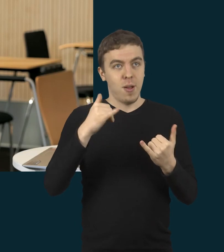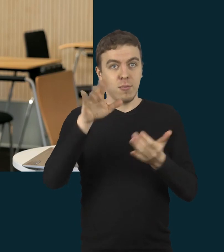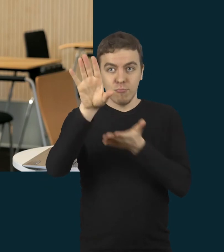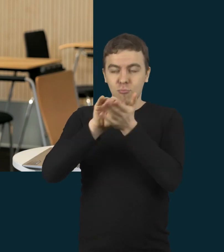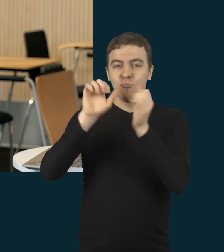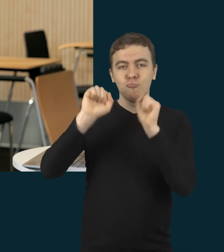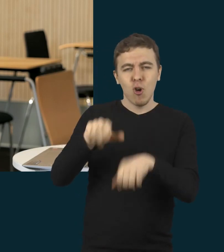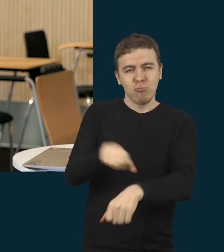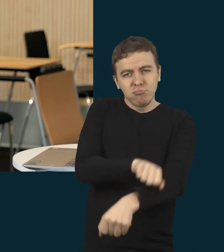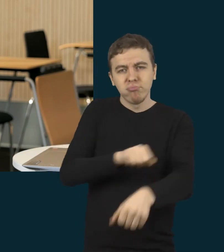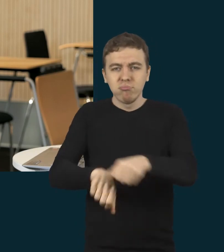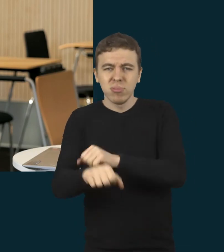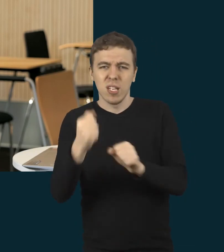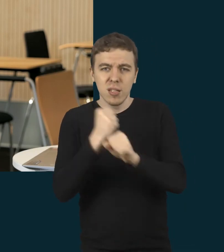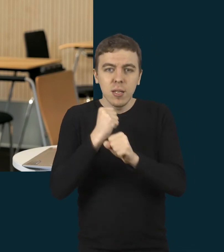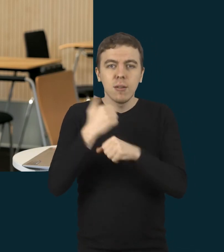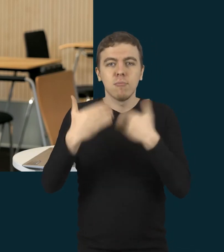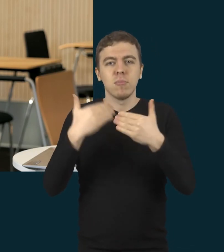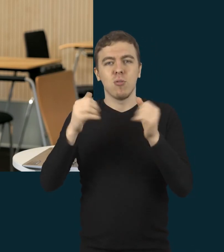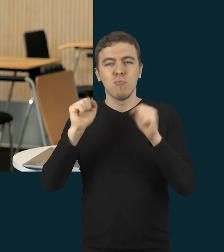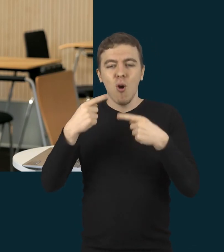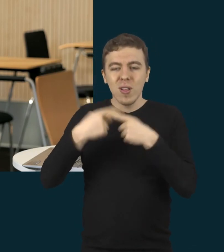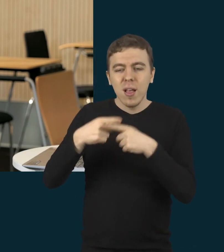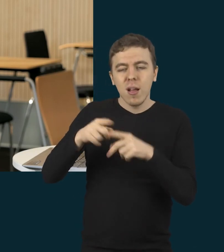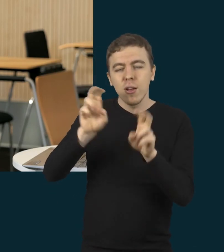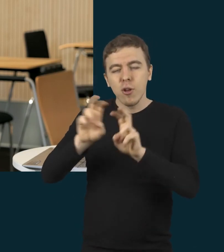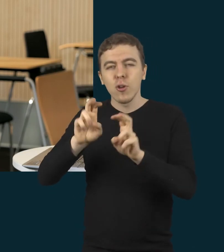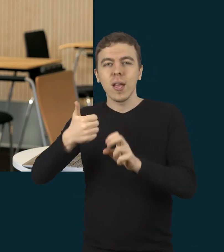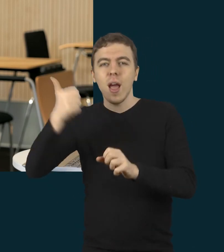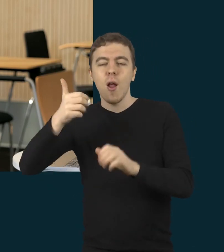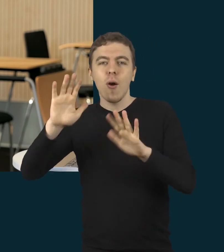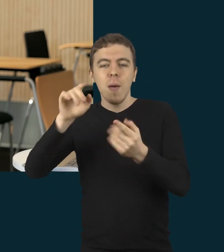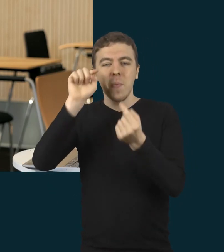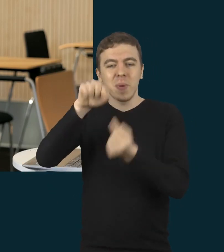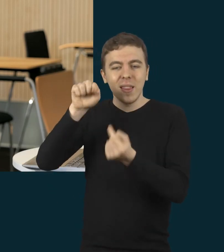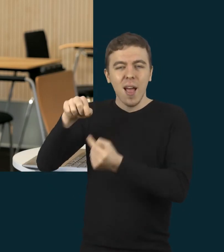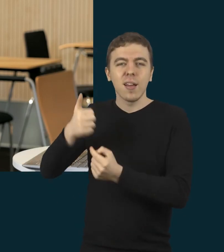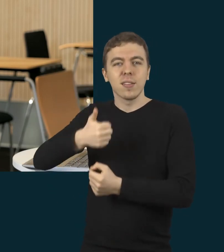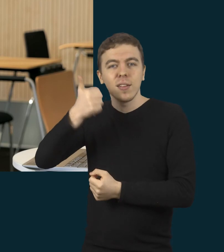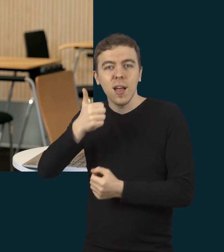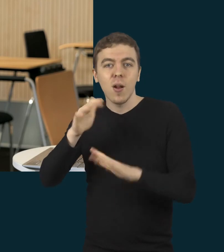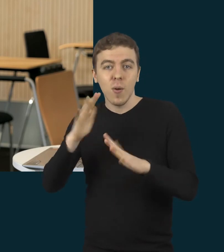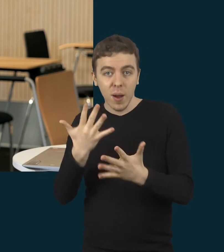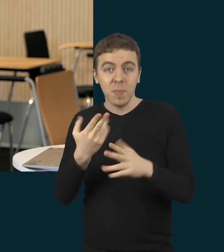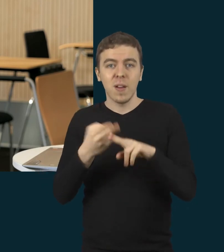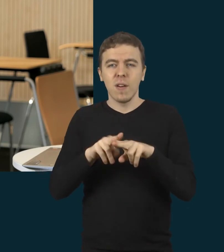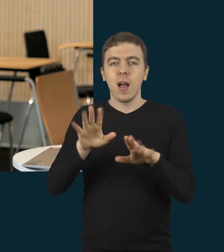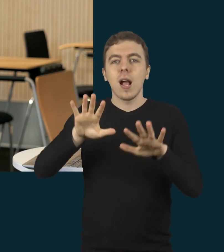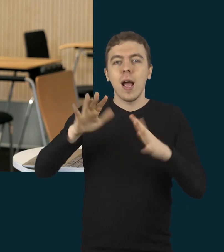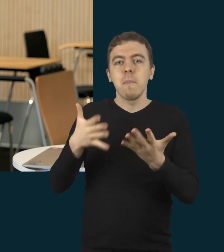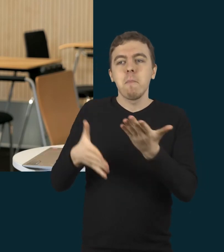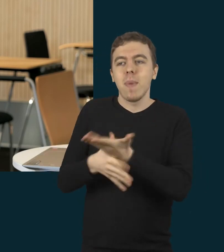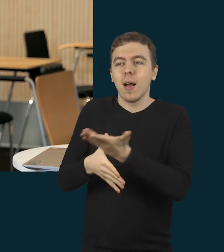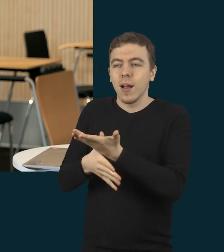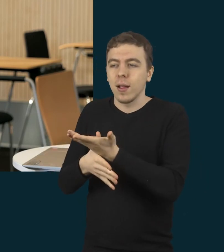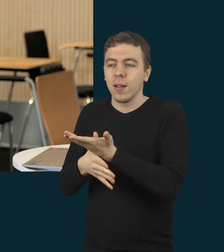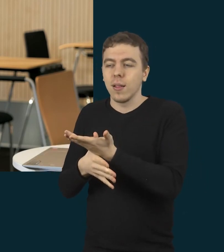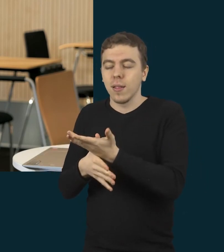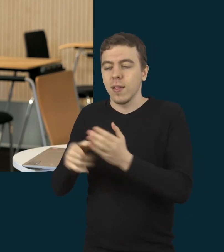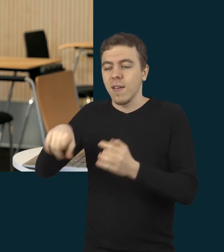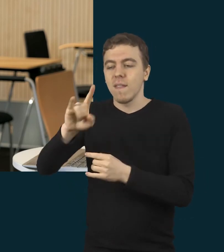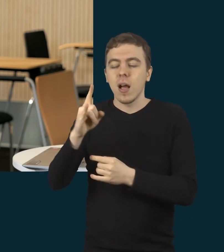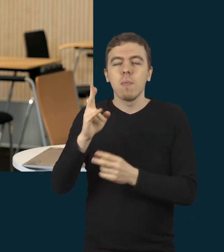būdų, metodų, tuos metodus pritaikyti ir tikrai pagelbėti tiems,